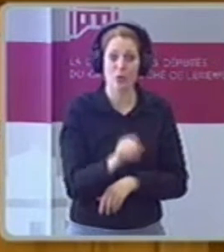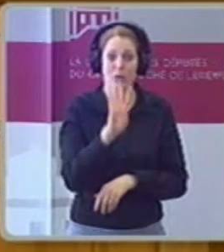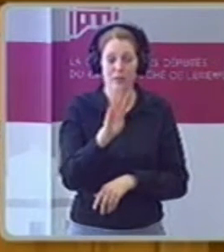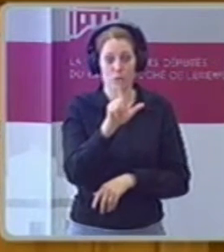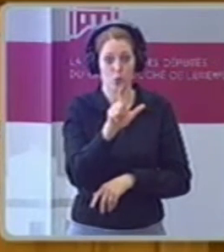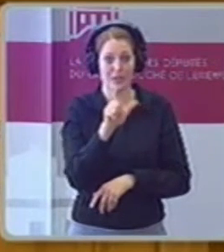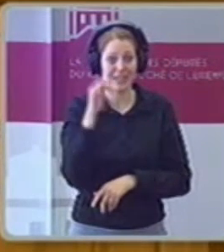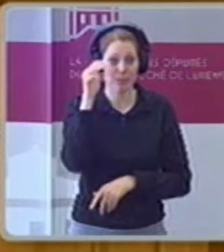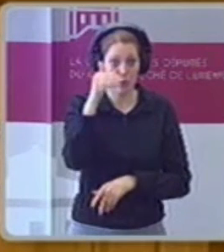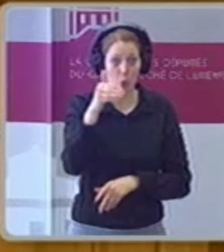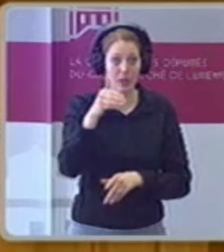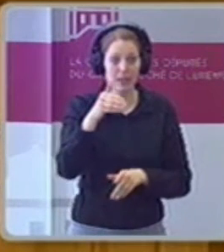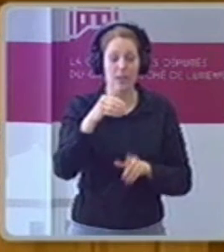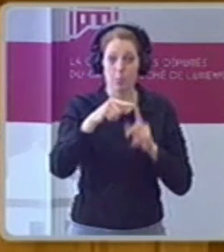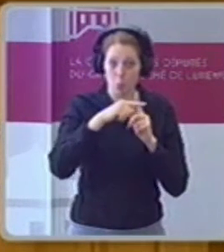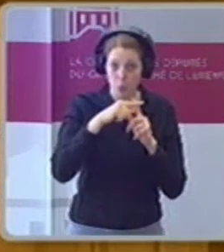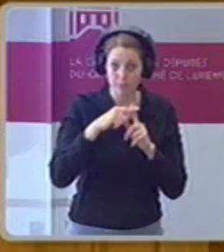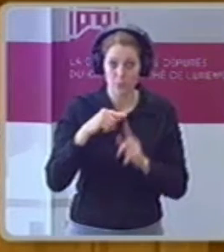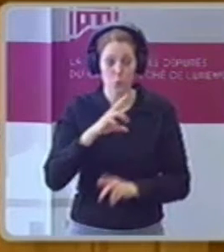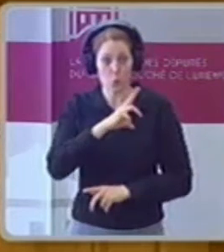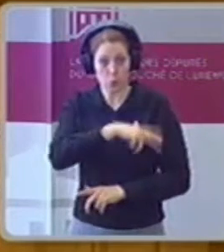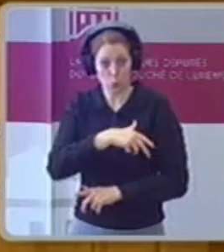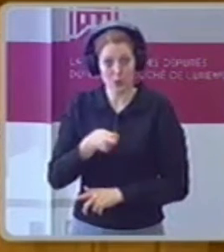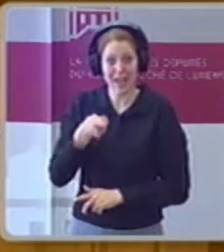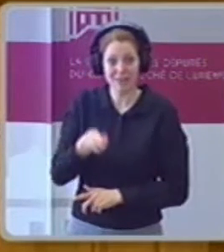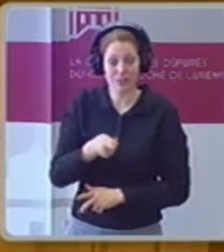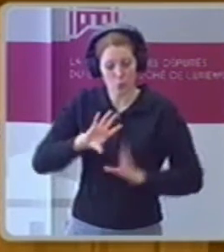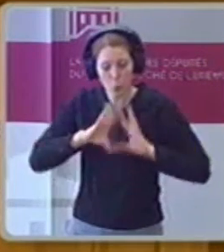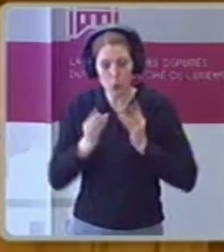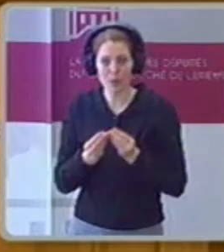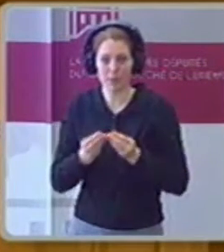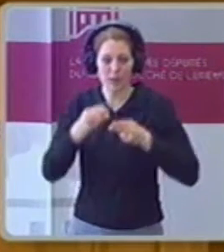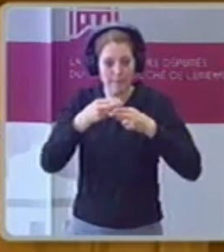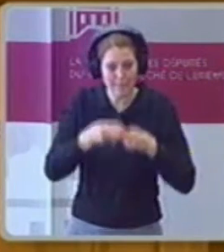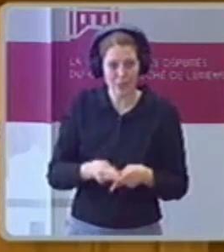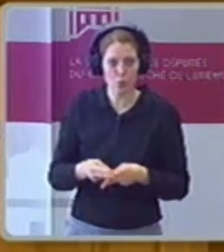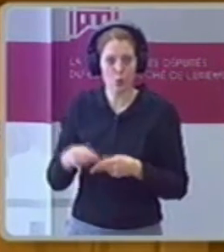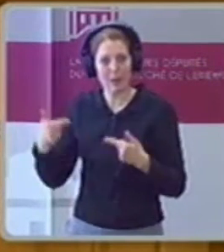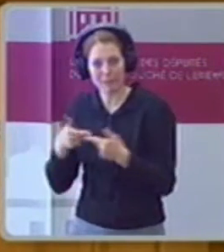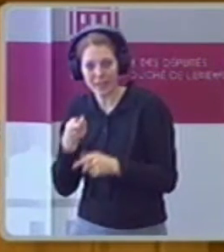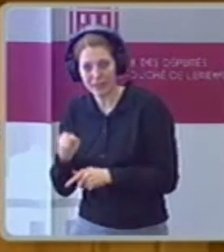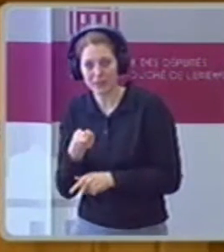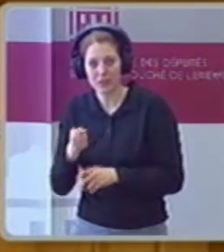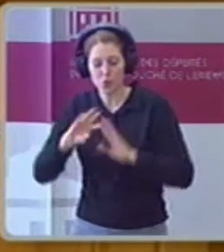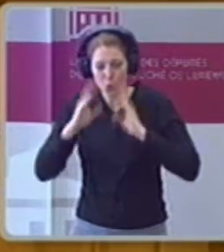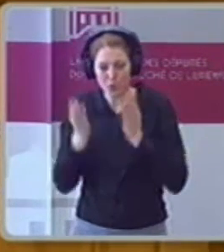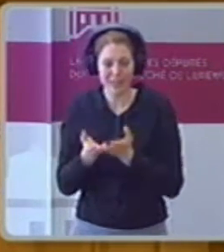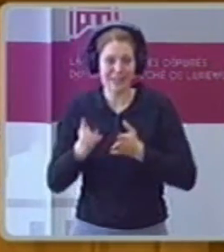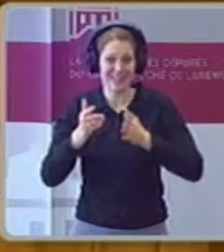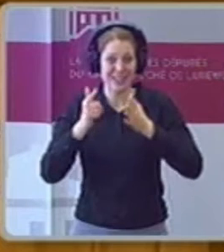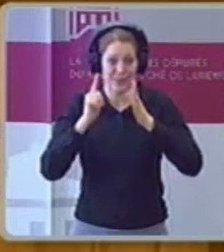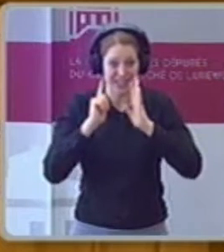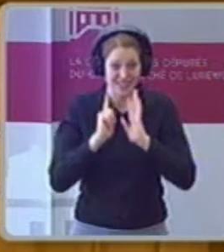hatten einen Überschuss von 750 Millionen. Und die drei zusammen hatten einen Plus von